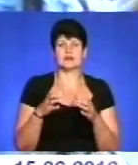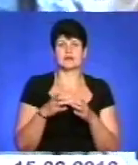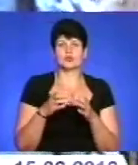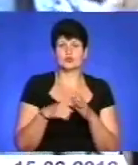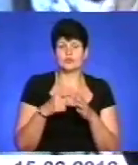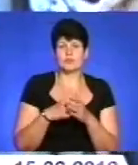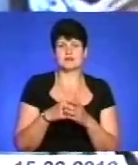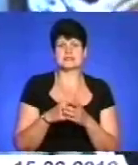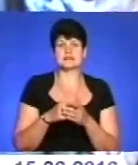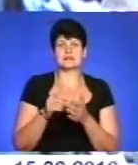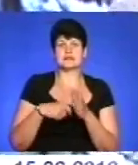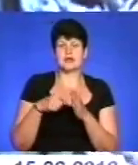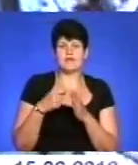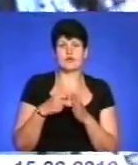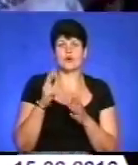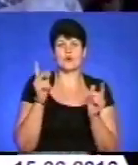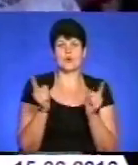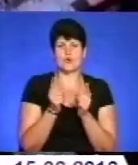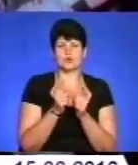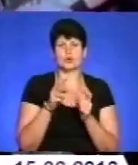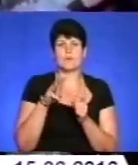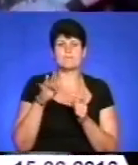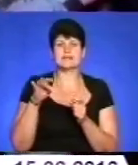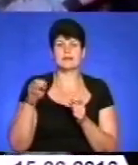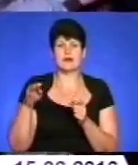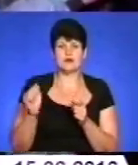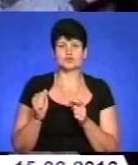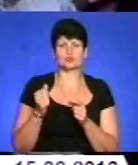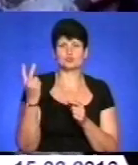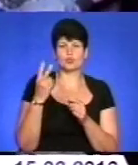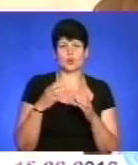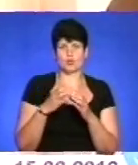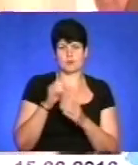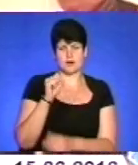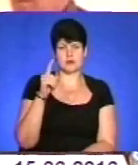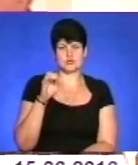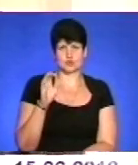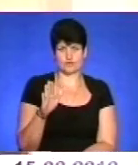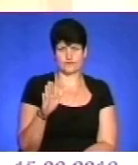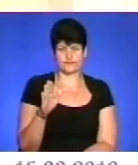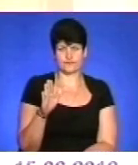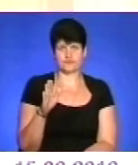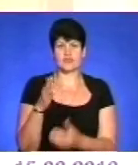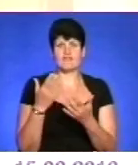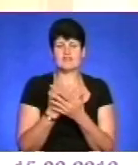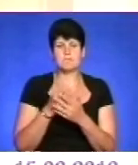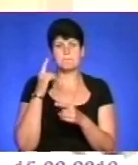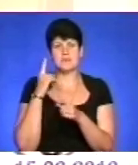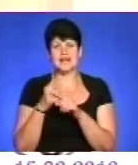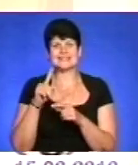короткометражку про українську-грузинську дружбу в розвідгрупі другої роти Азову. Фільм «Брат за